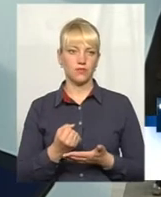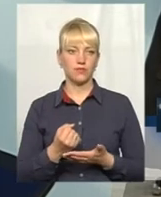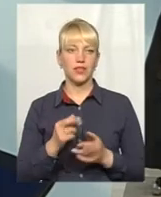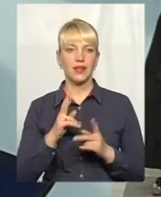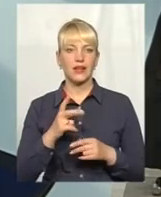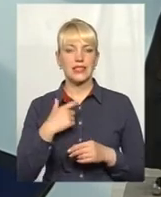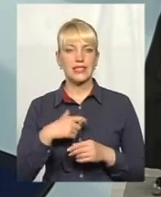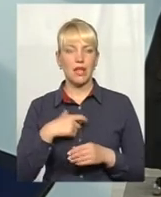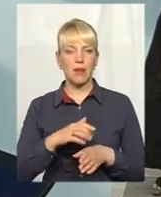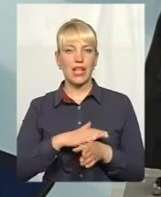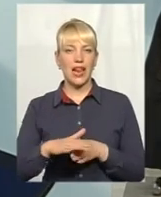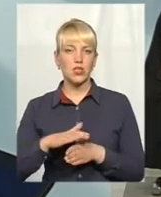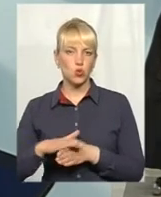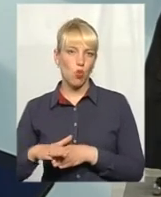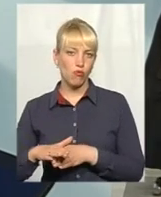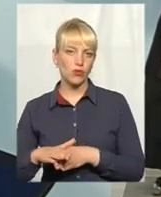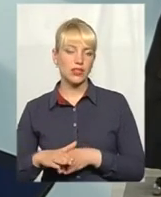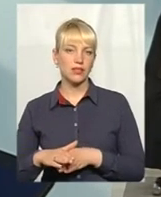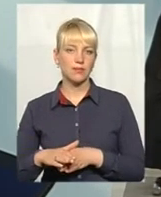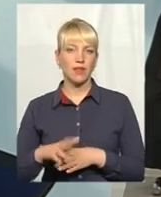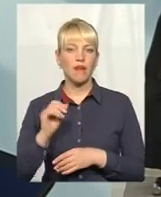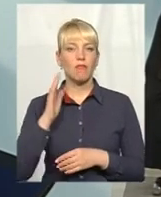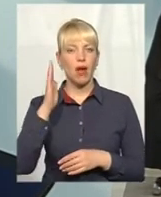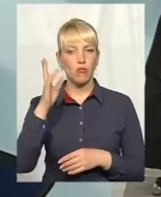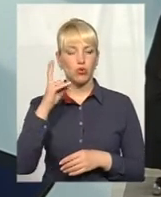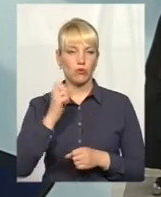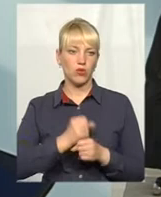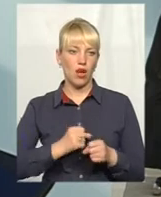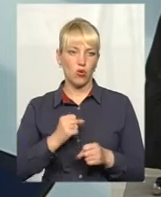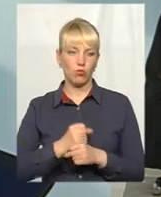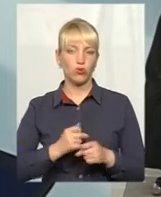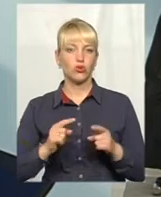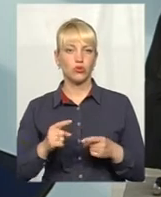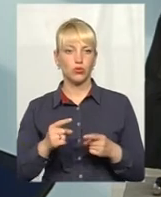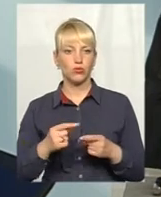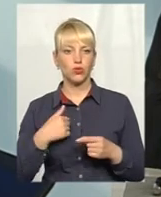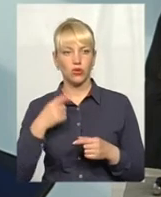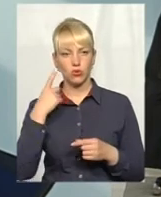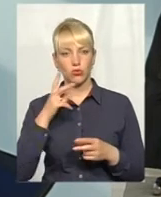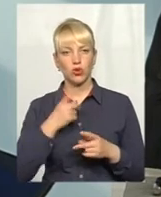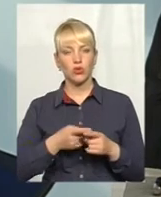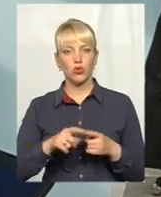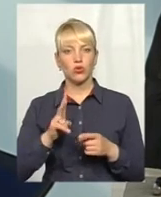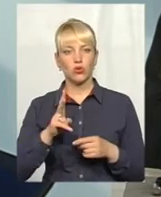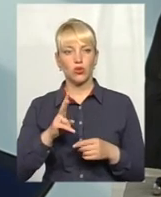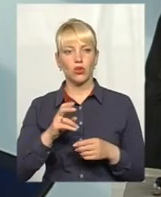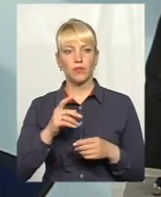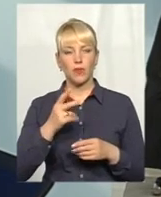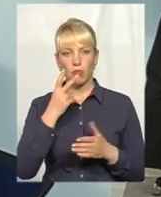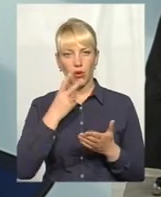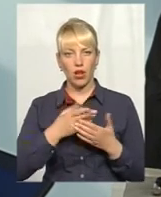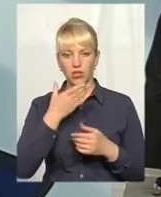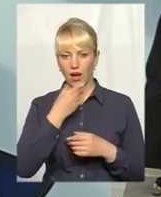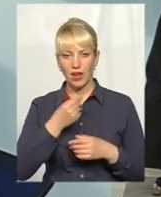як себе реалізовувати в майбутньому на роботі. Тому, я думаю, що той, хто дійсно показує добрі знання, він